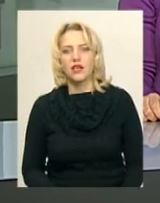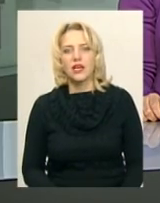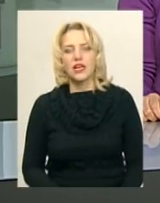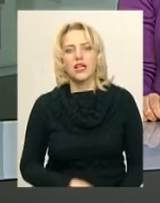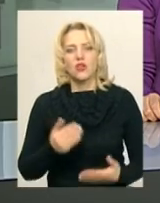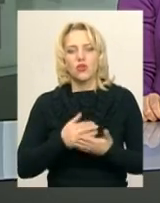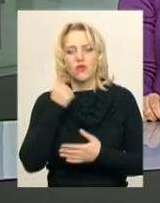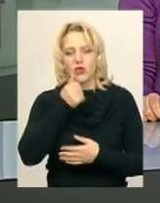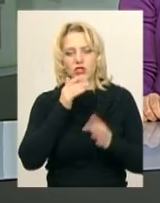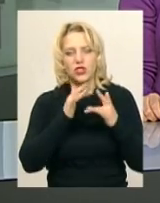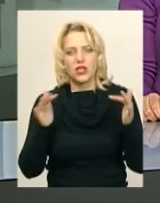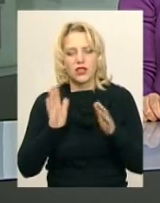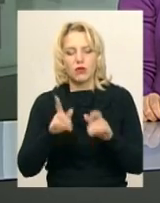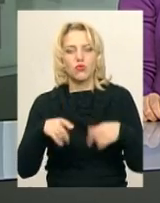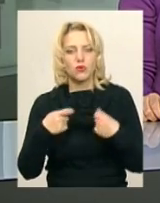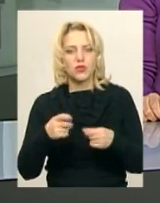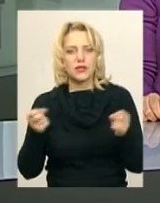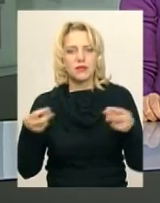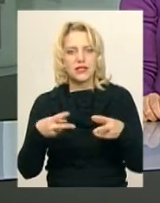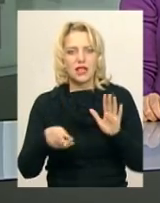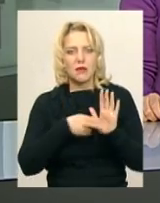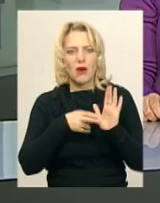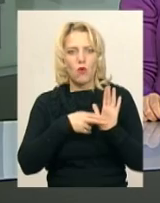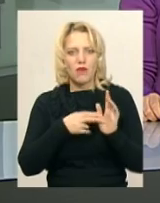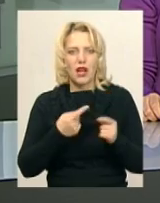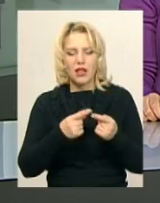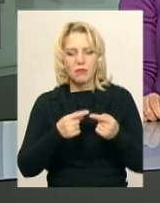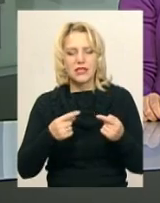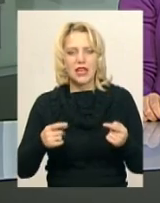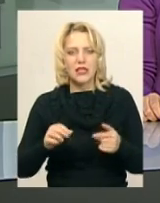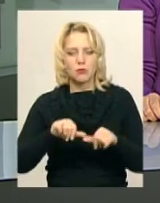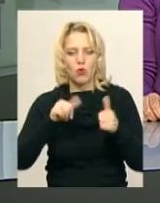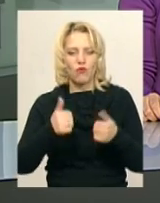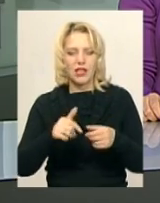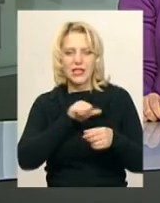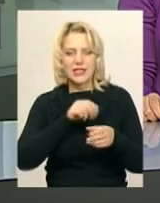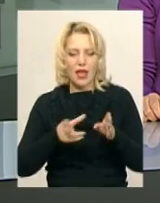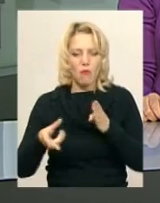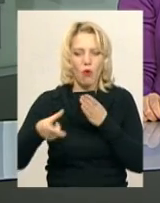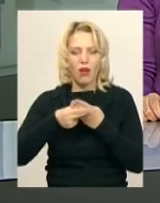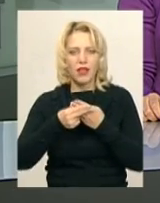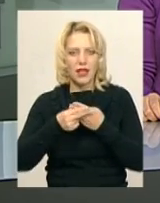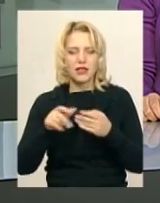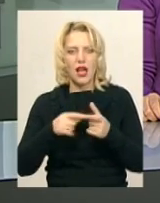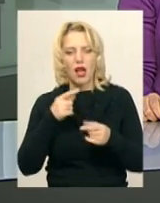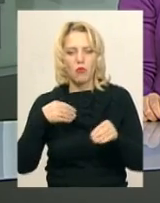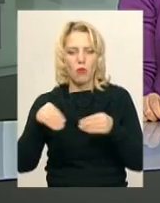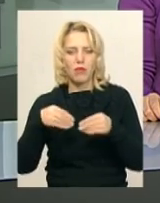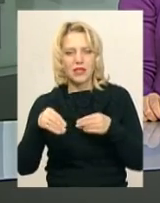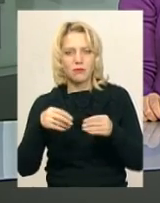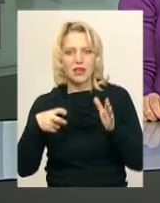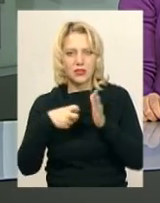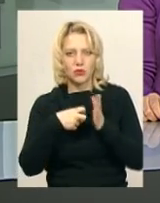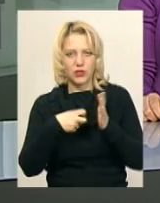Новорічні ялинки продаватимуть зі спеціальними маркувальними засобами у вигляді самоклейних етикеток або пластмасових бирок стяжок.